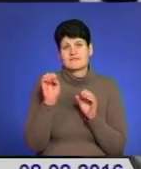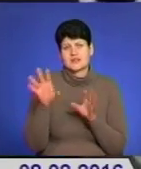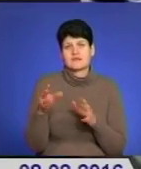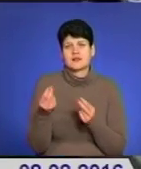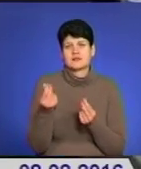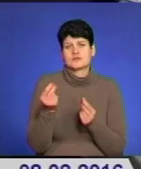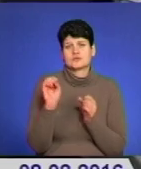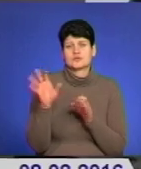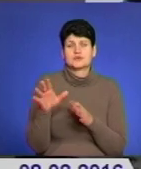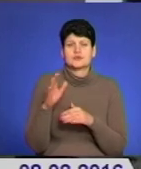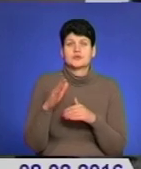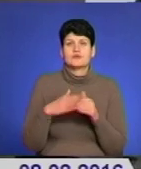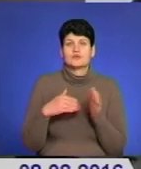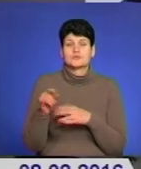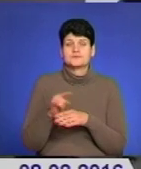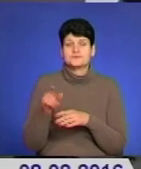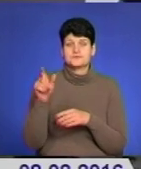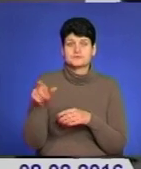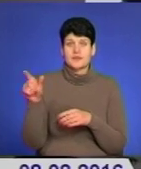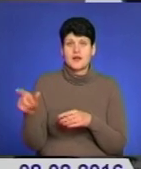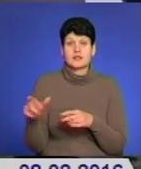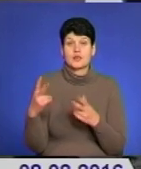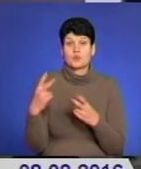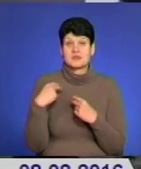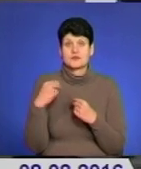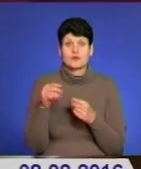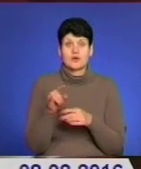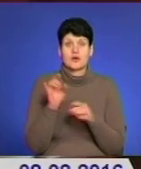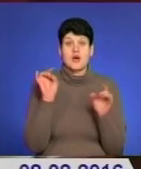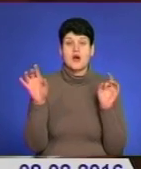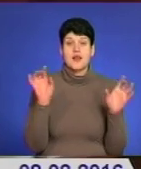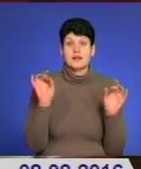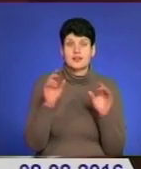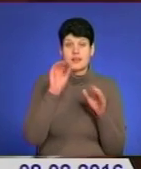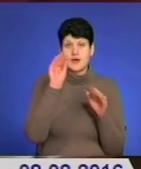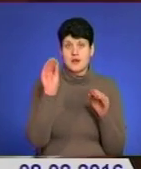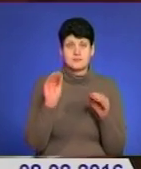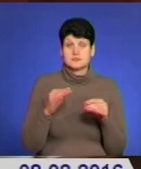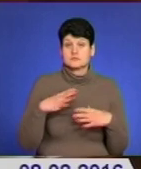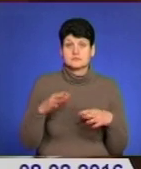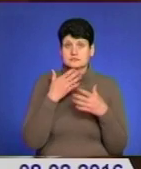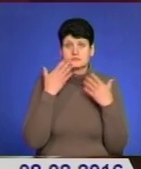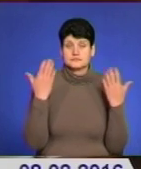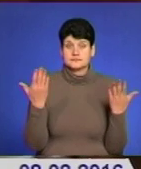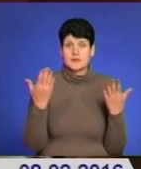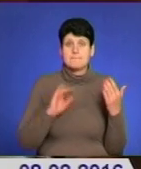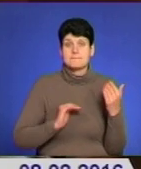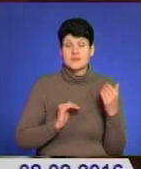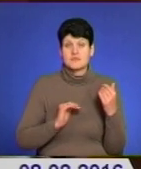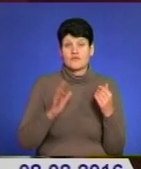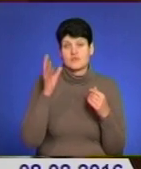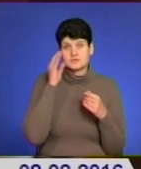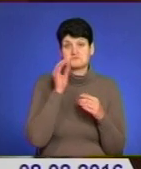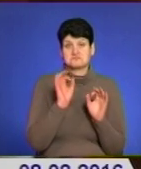готівку у руки шахраю. Однак обіцяної реклами так і не дочекалися. Підприємці, вважаючи таку пропозицію